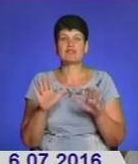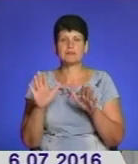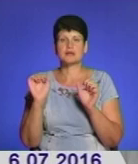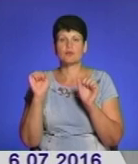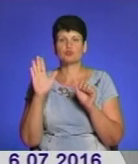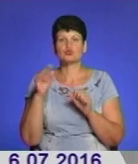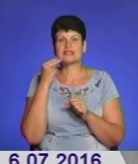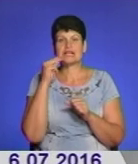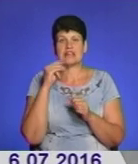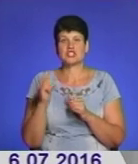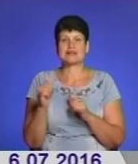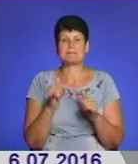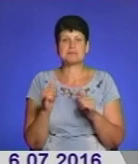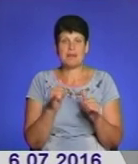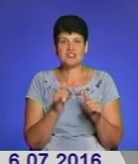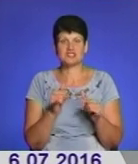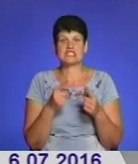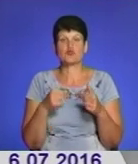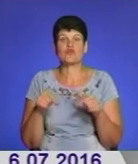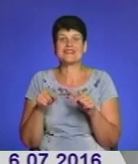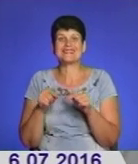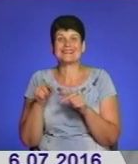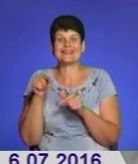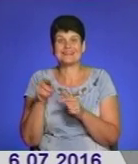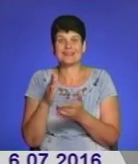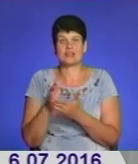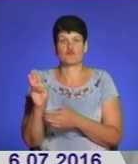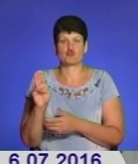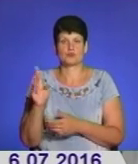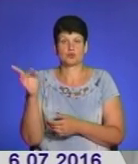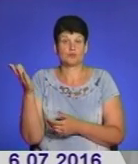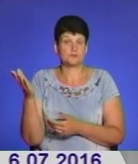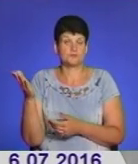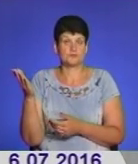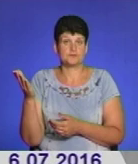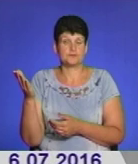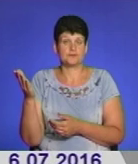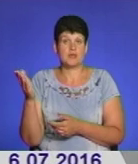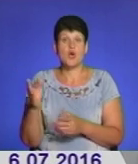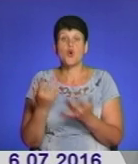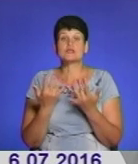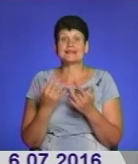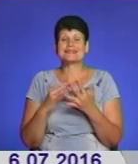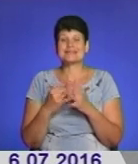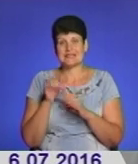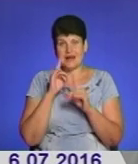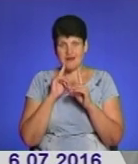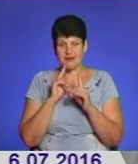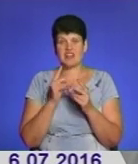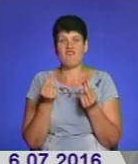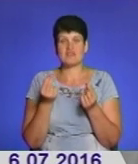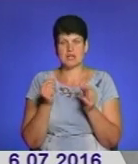трошки навіть краще забезпечені, ніж відділенню, яке знаходиться в Шумську. Оскільки сільська рада достатньо